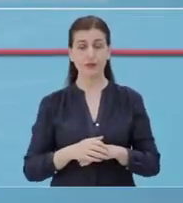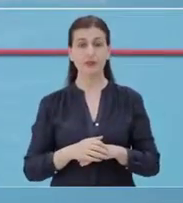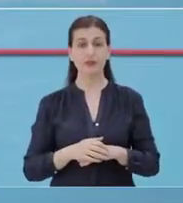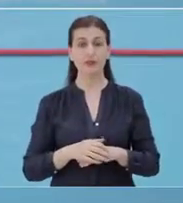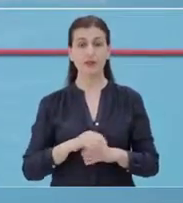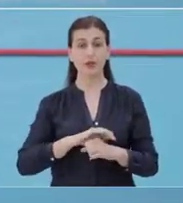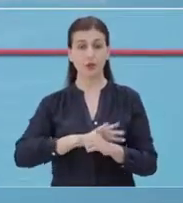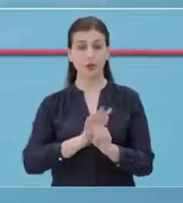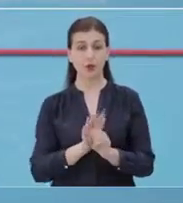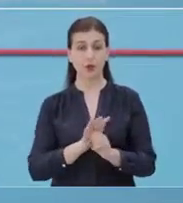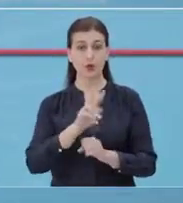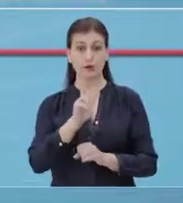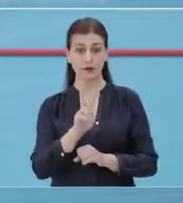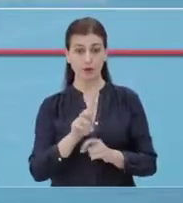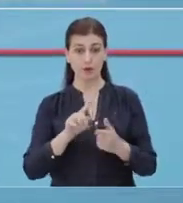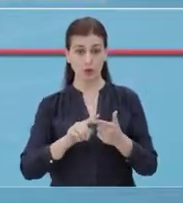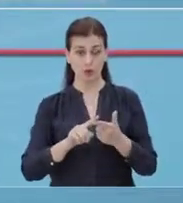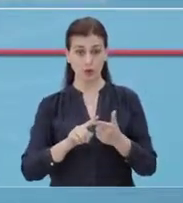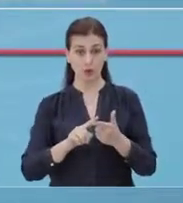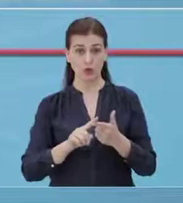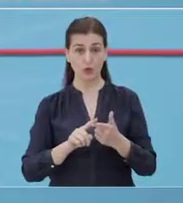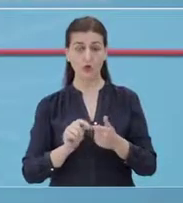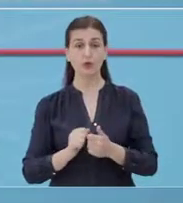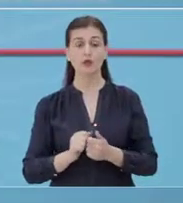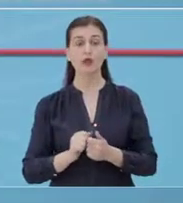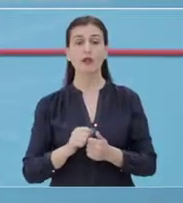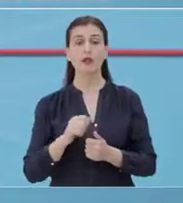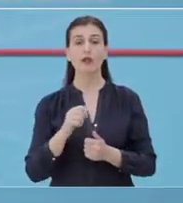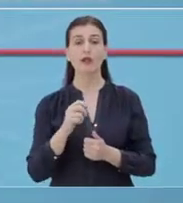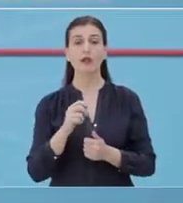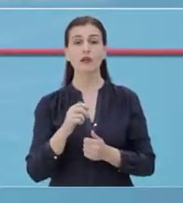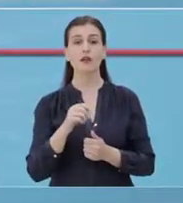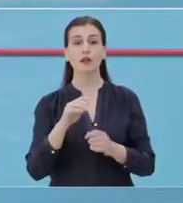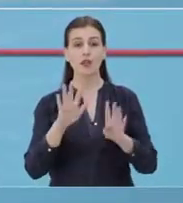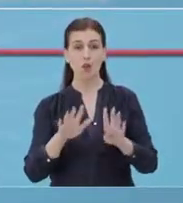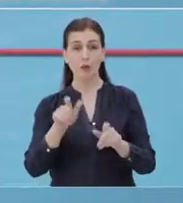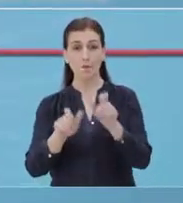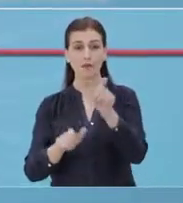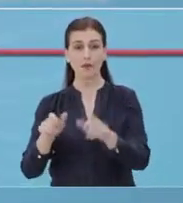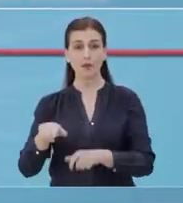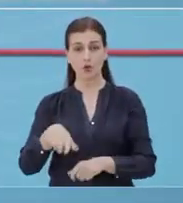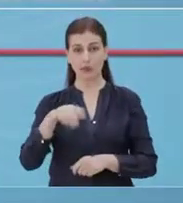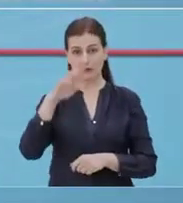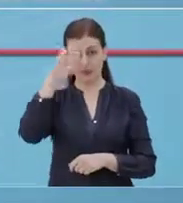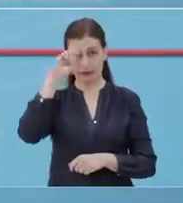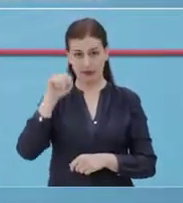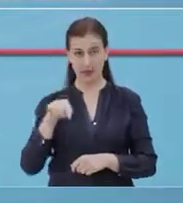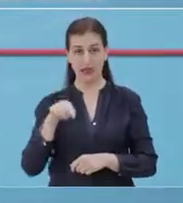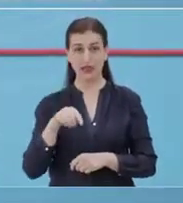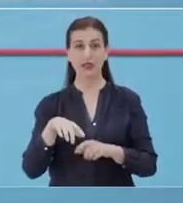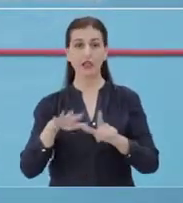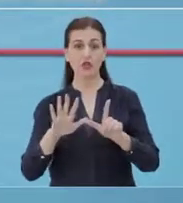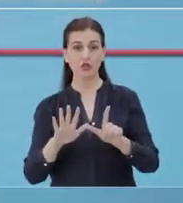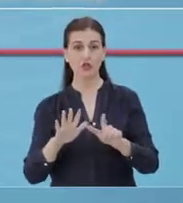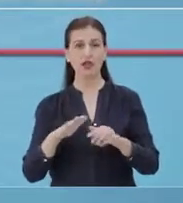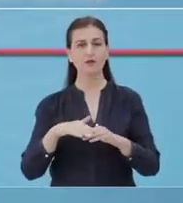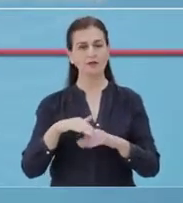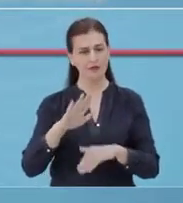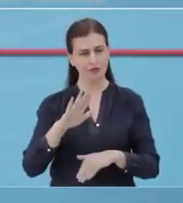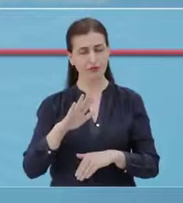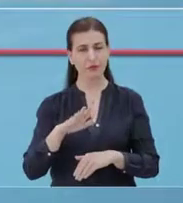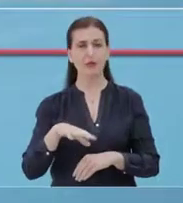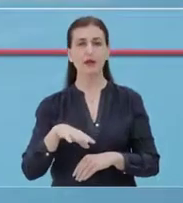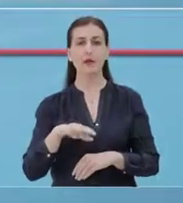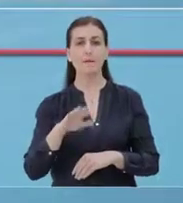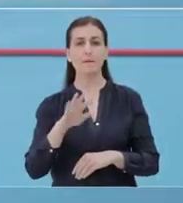Në spitalin COVID-2 në ato të shqepjendrojqit, 9 pacientë janë të shëruar, 7 janë në